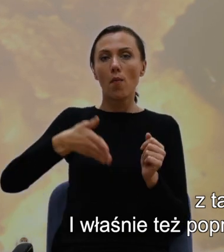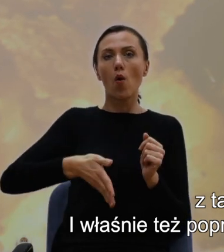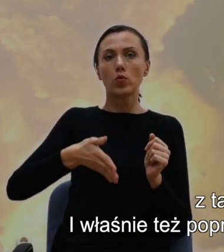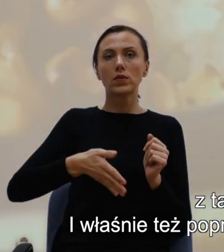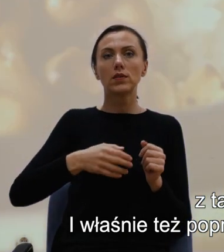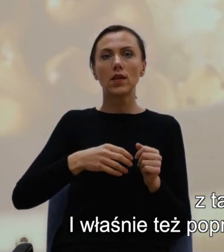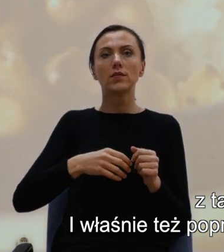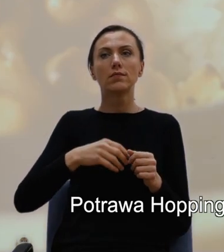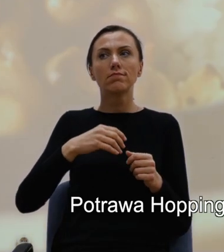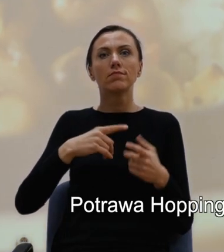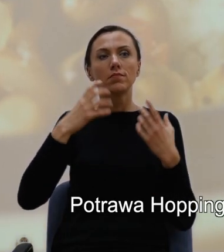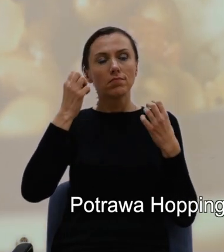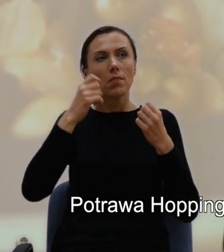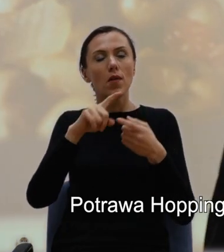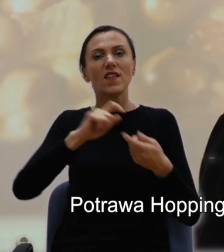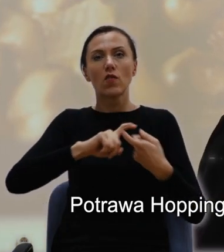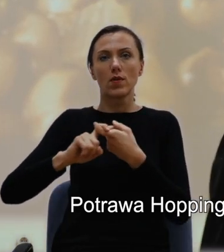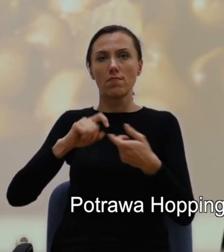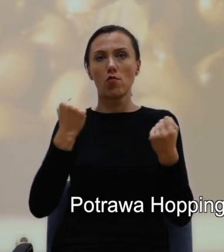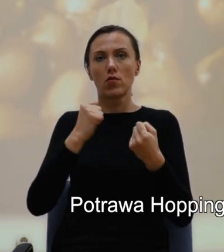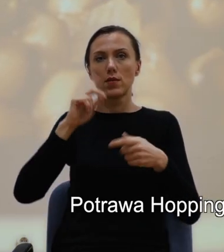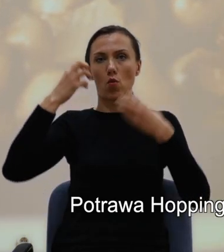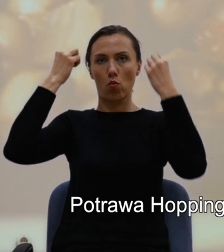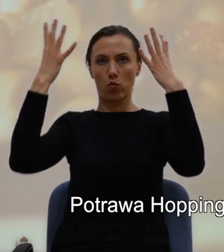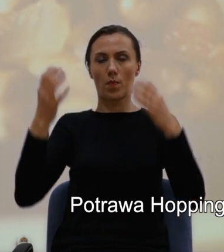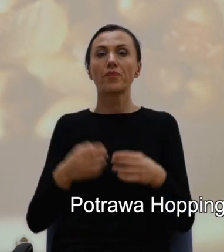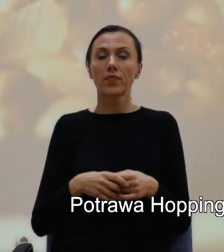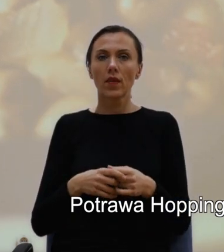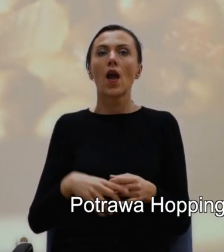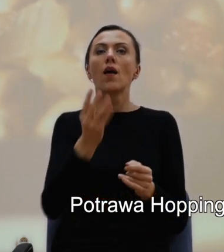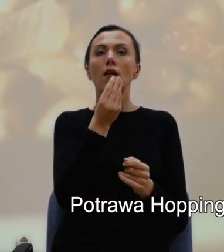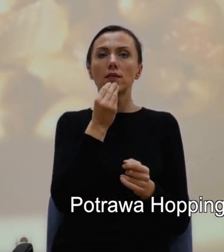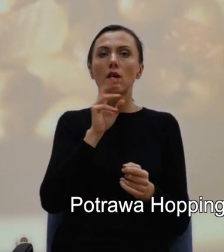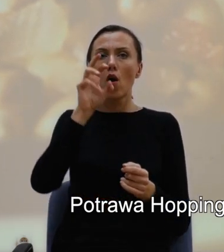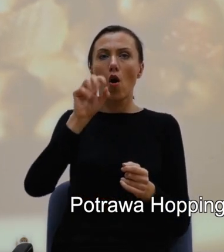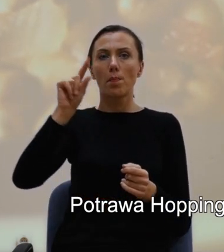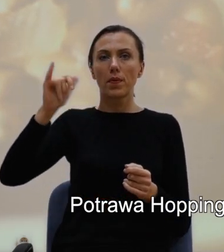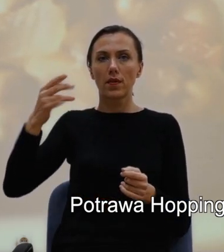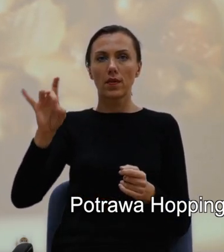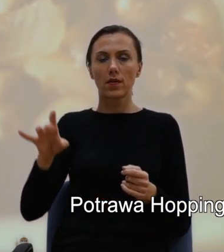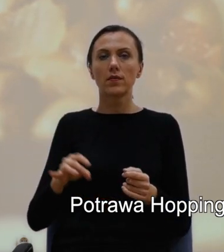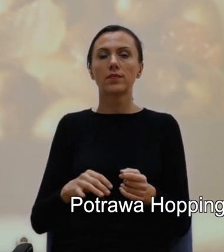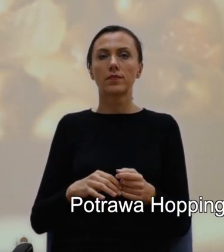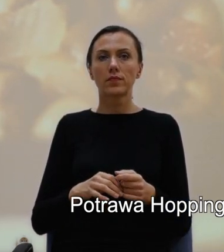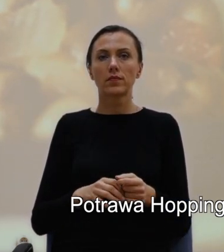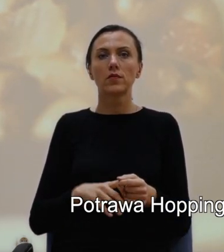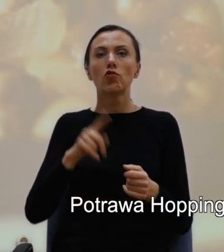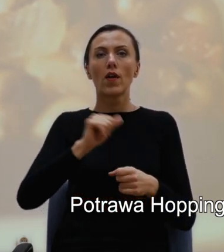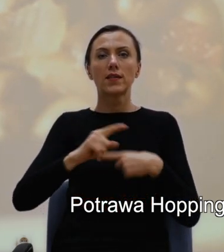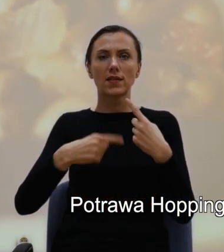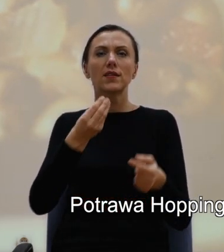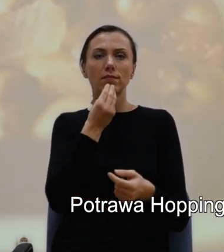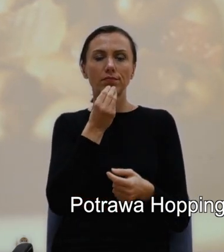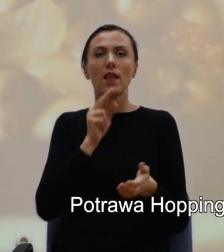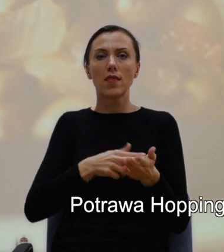swoją kulturę. Potrawa Hopping John jest tradycyjnie spożywana na południu